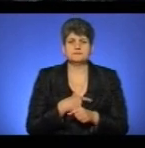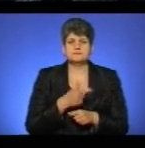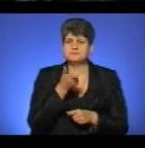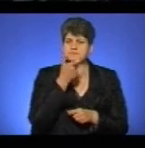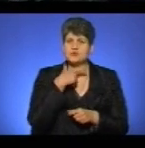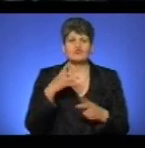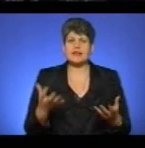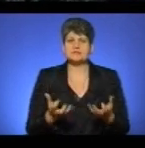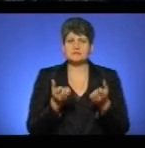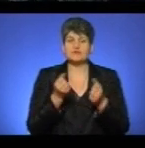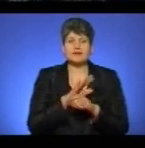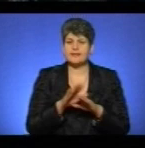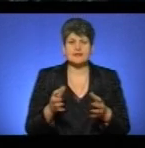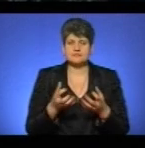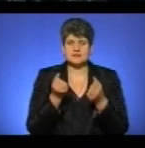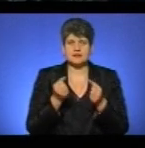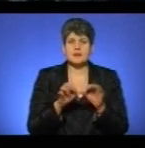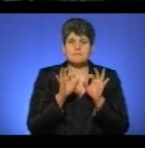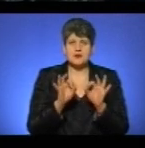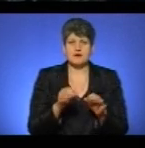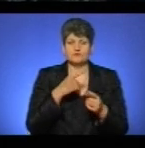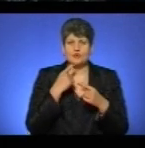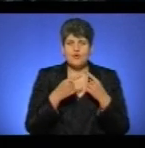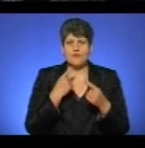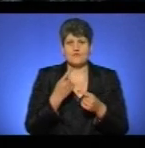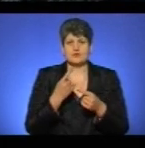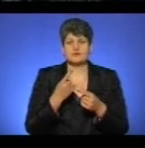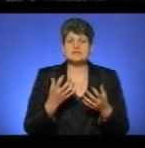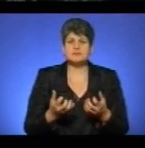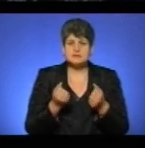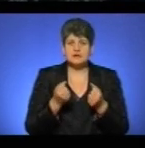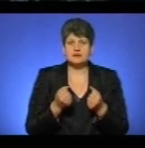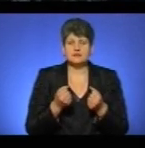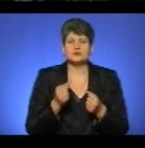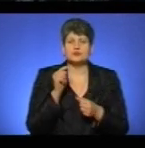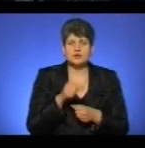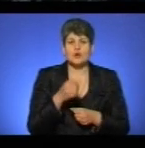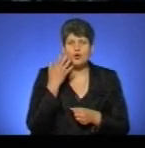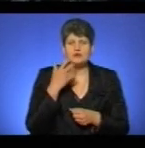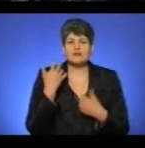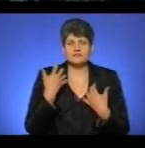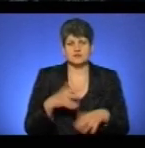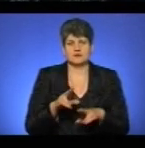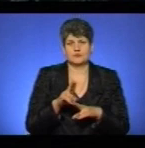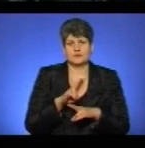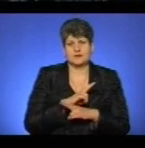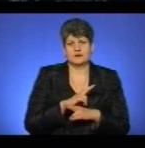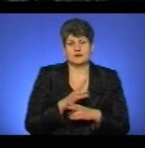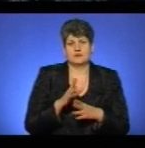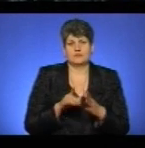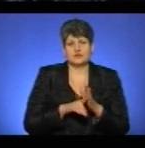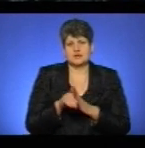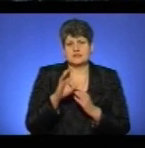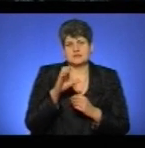вони спасали. Вони не спасали, вони хай правду скажуть. Вони спасали, але тоді, коли вже не було кого спасати. Тоді, коли вже в дитини наступила